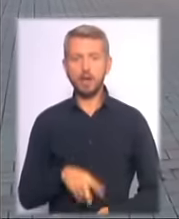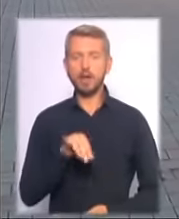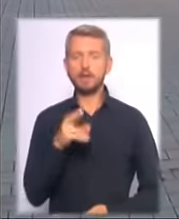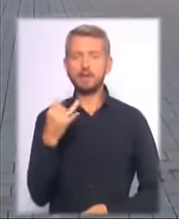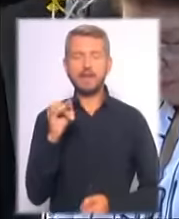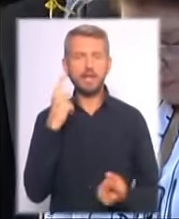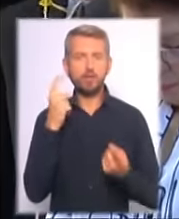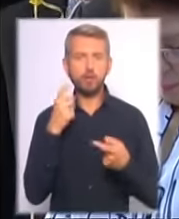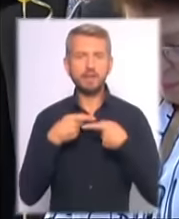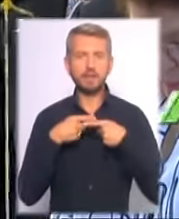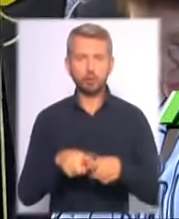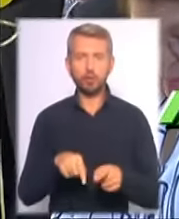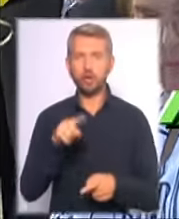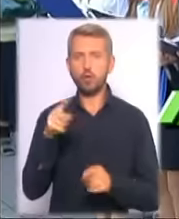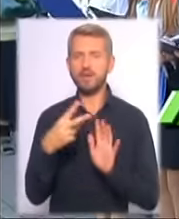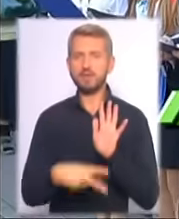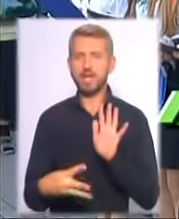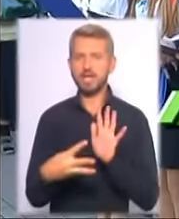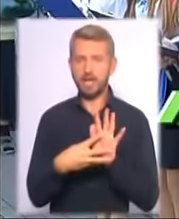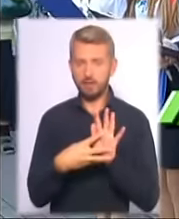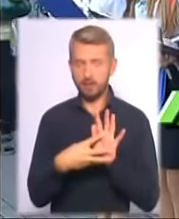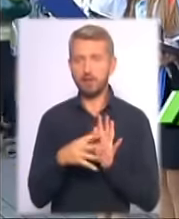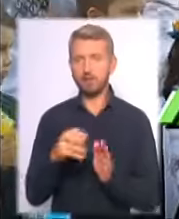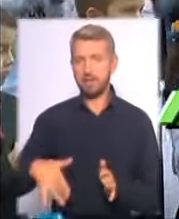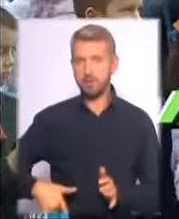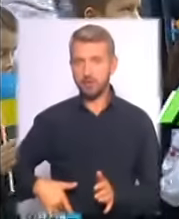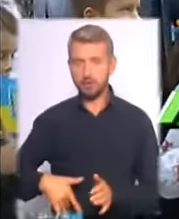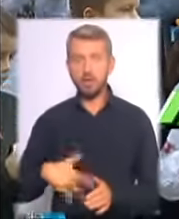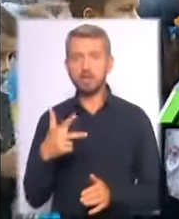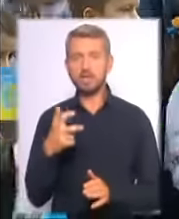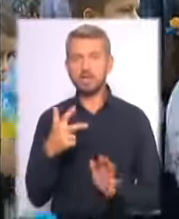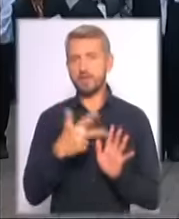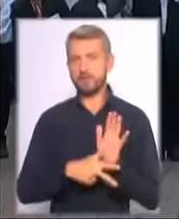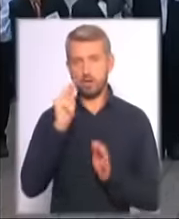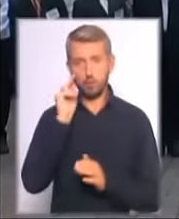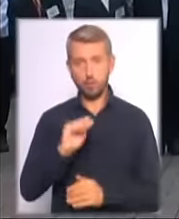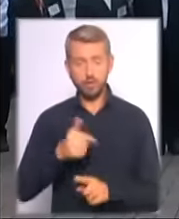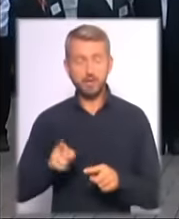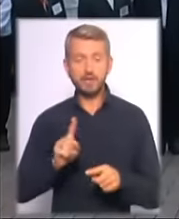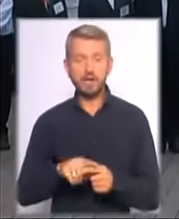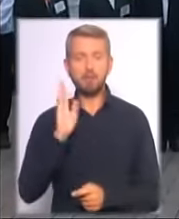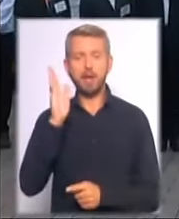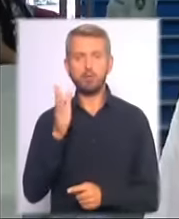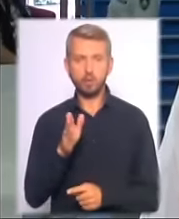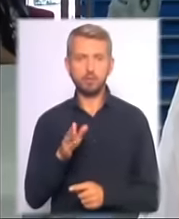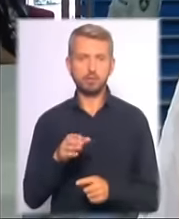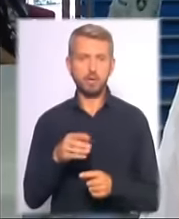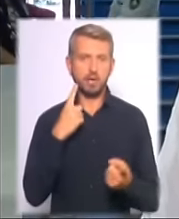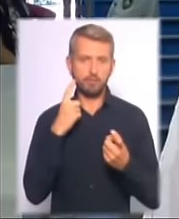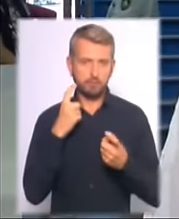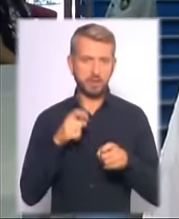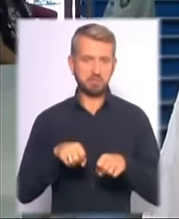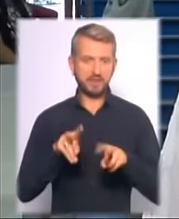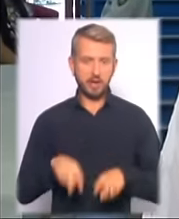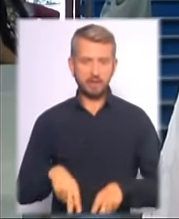інформаційних технологій номер 79, що на шата Руставелі, 380 учнів. Це майбутні ІТ-спеціалісти. Перемоги на